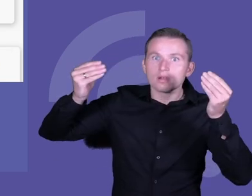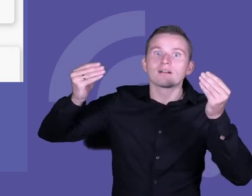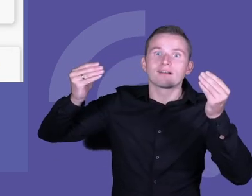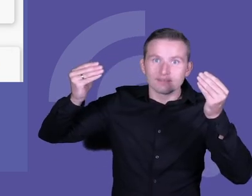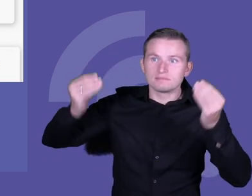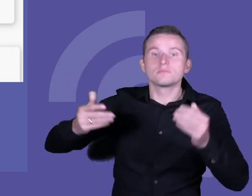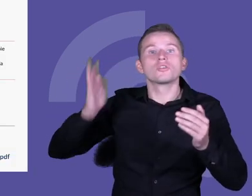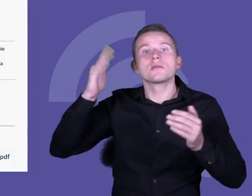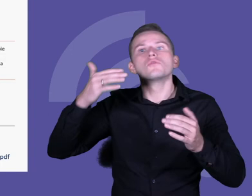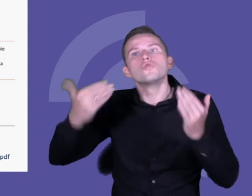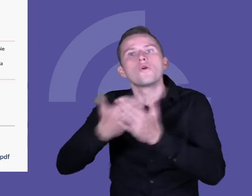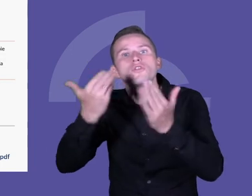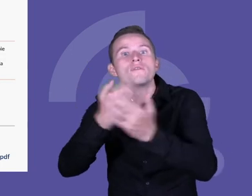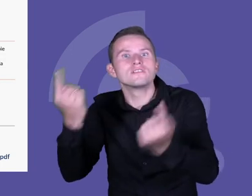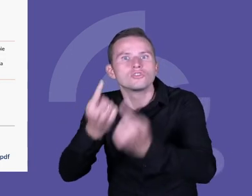sytuacje.